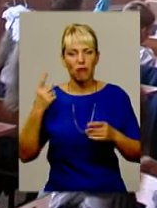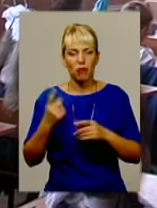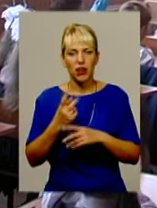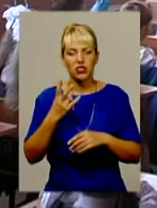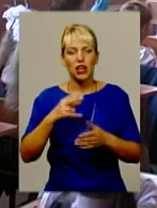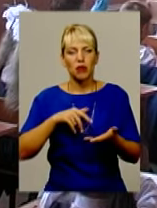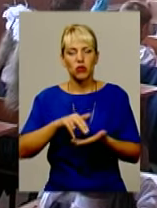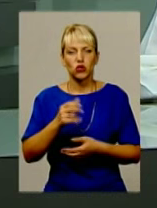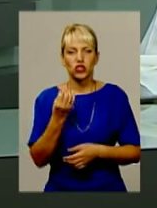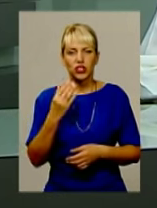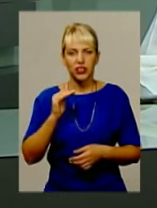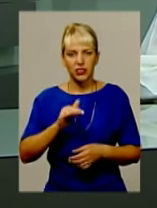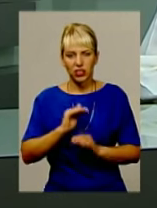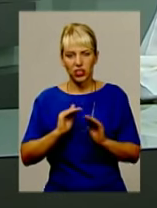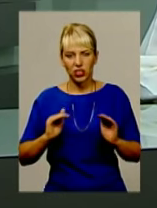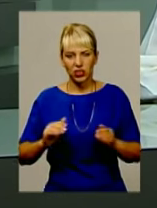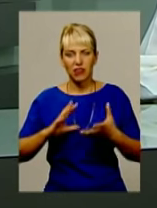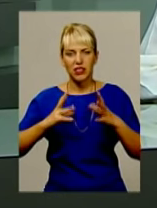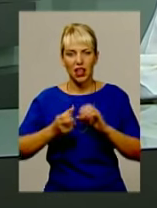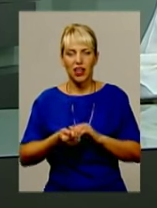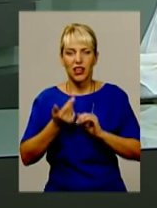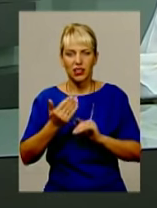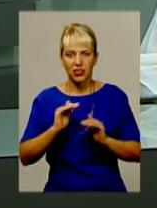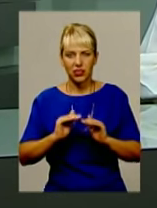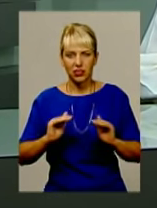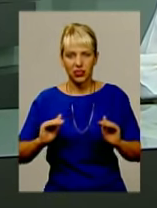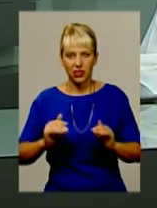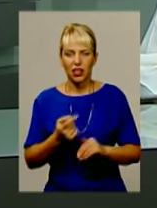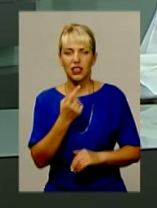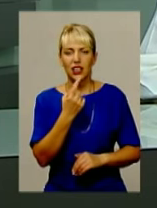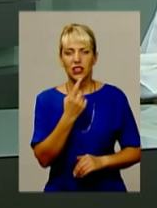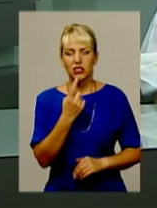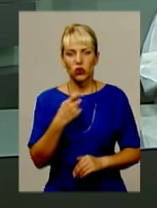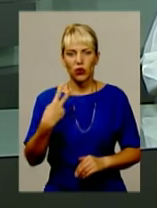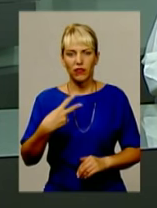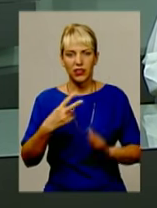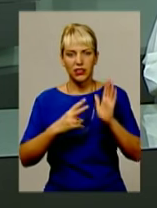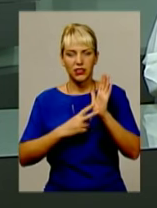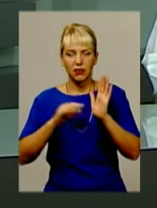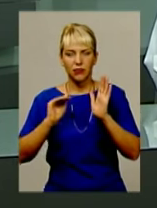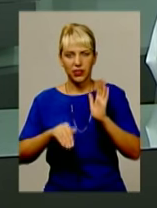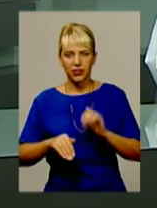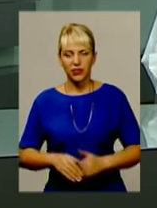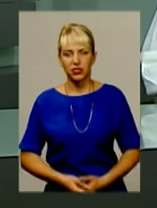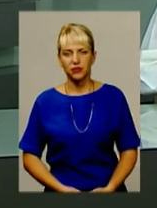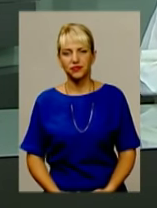14 тисяч дітей. Загальна ж кількість учнів у школах області близько 127 тисяч.